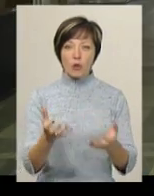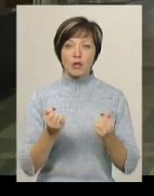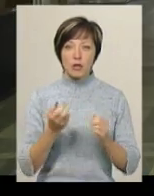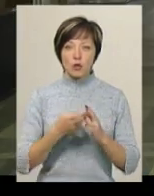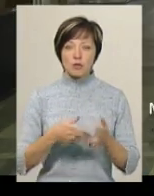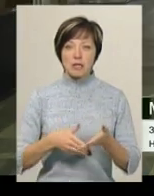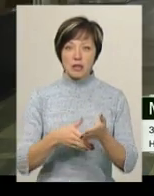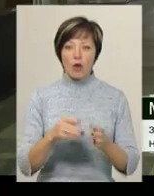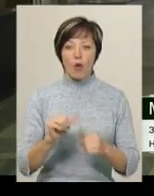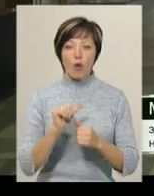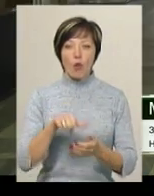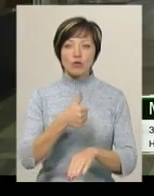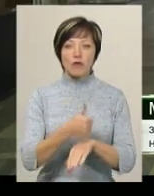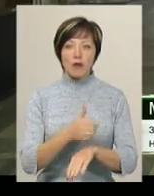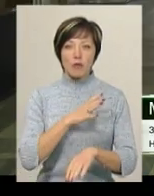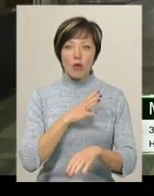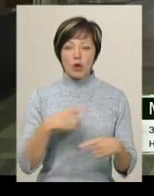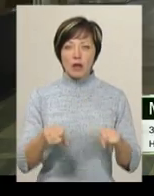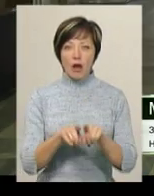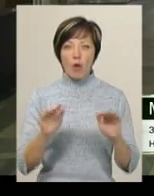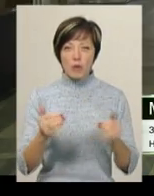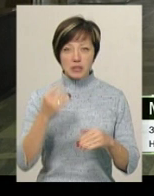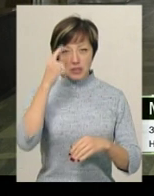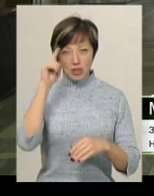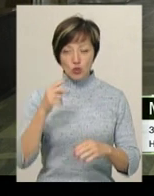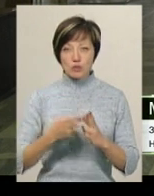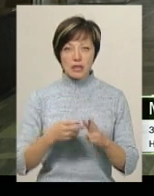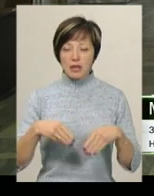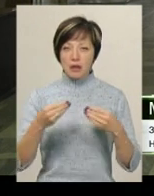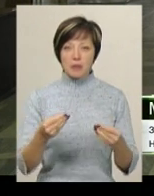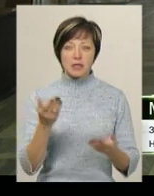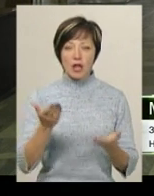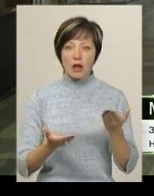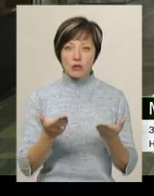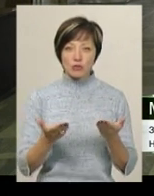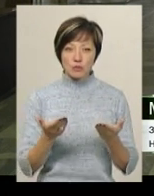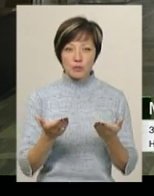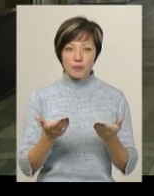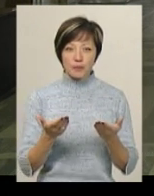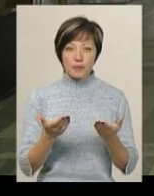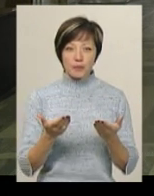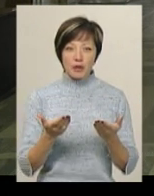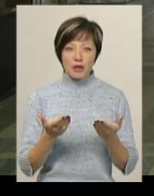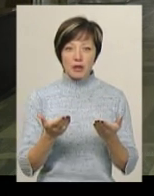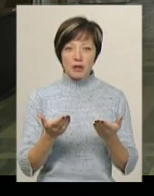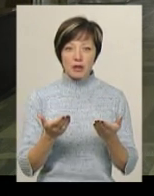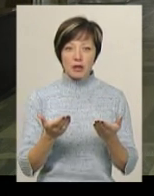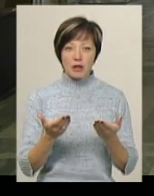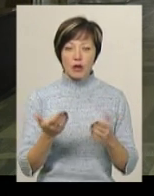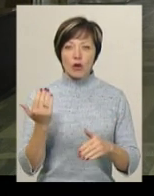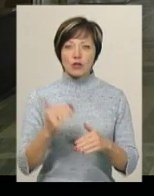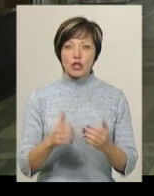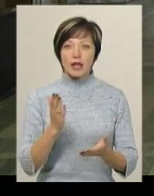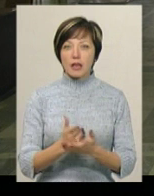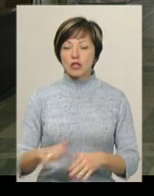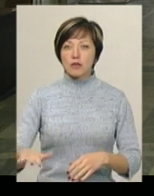Основна з них, ви знаєте, що було таке обмеження, це субсидія не призначалася, якщо є житлове